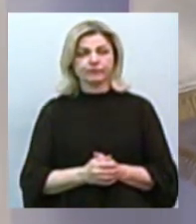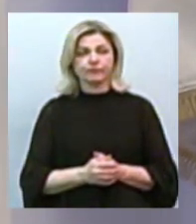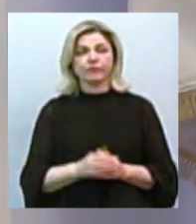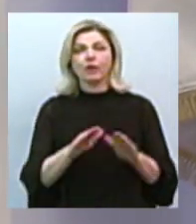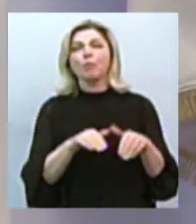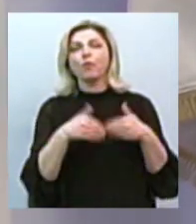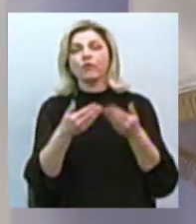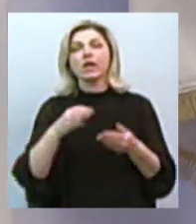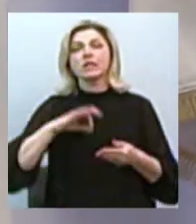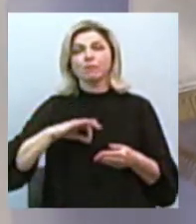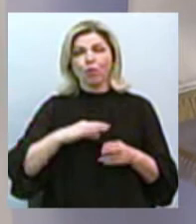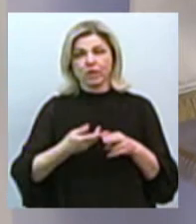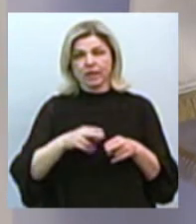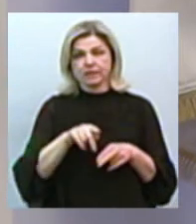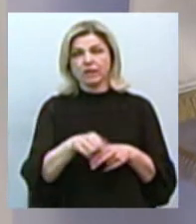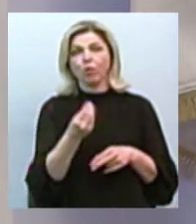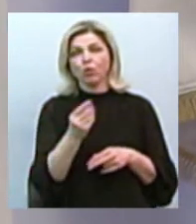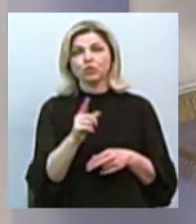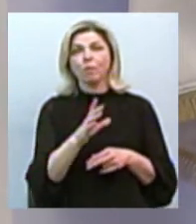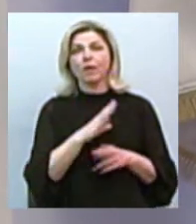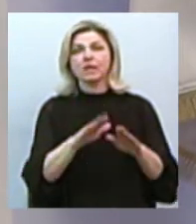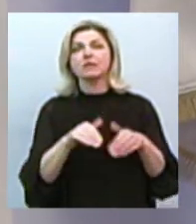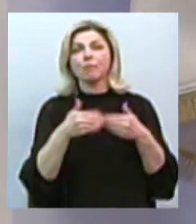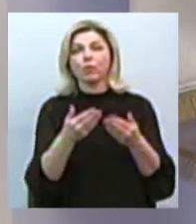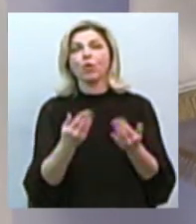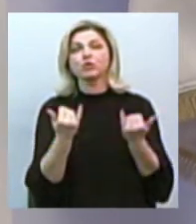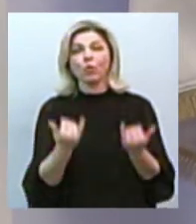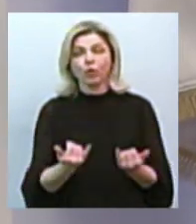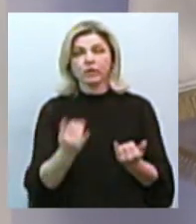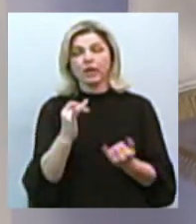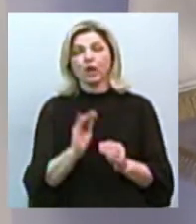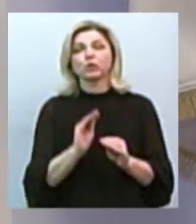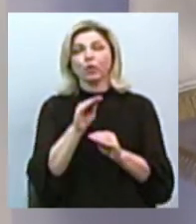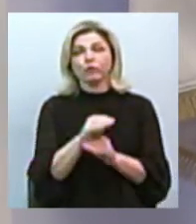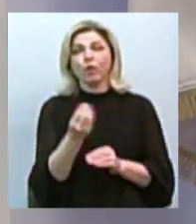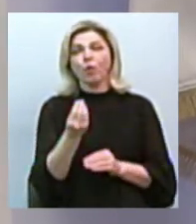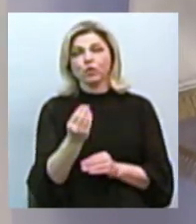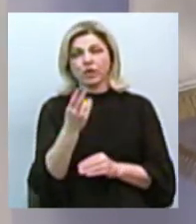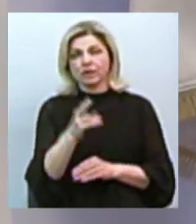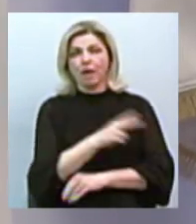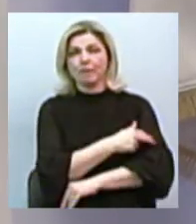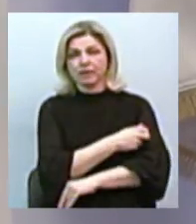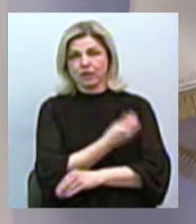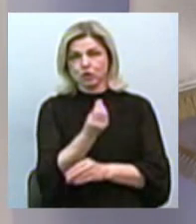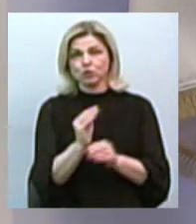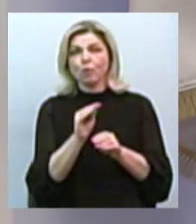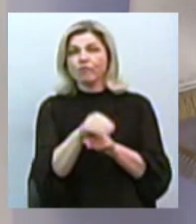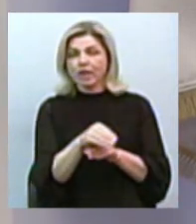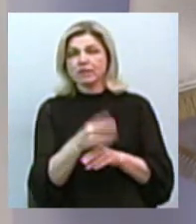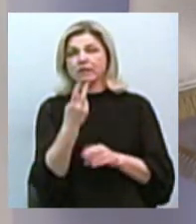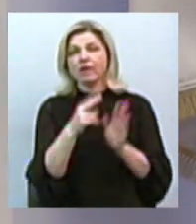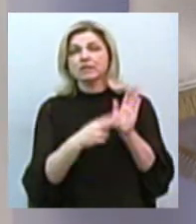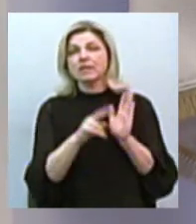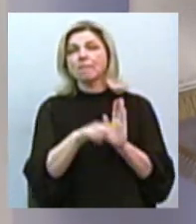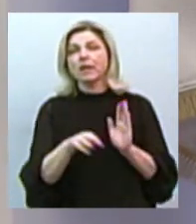використати ті кошти, які були запропоновані на сьогодні, а також додатково кошти медичної субвенції. 27,5